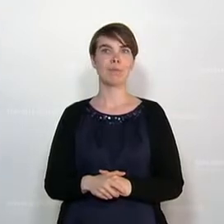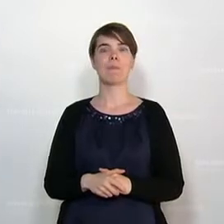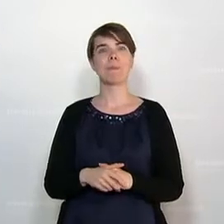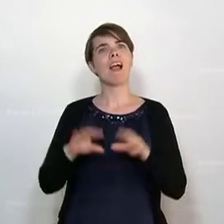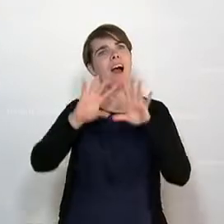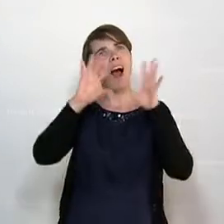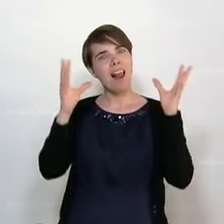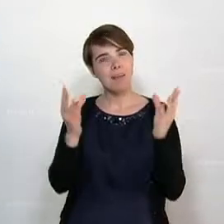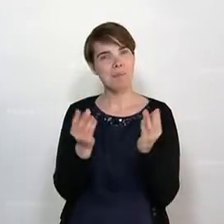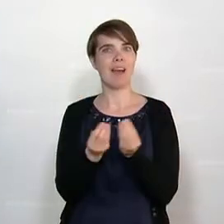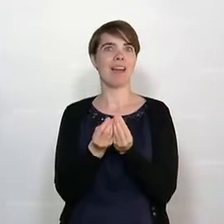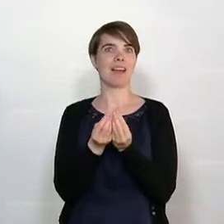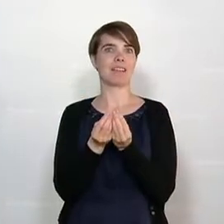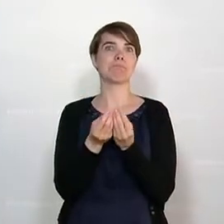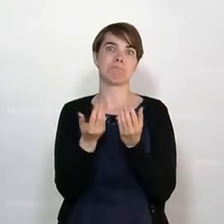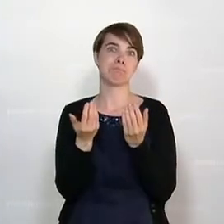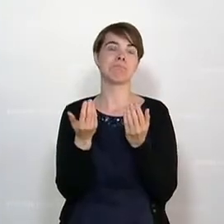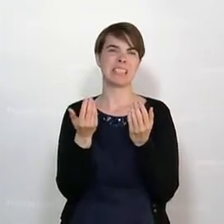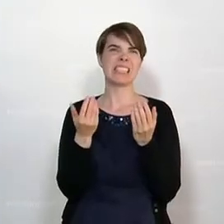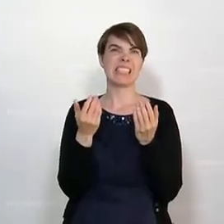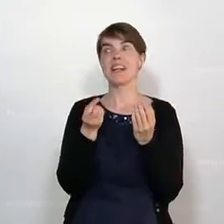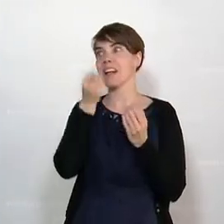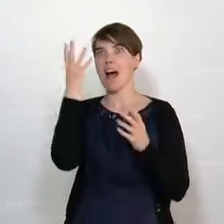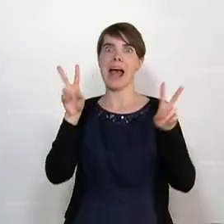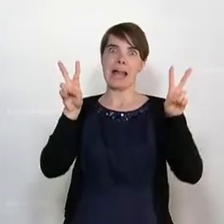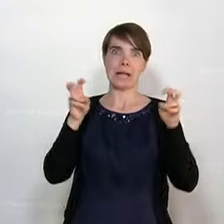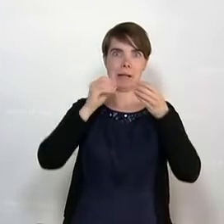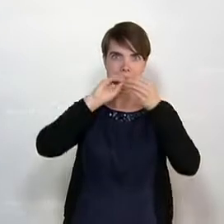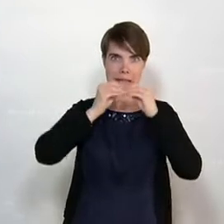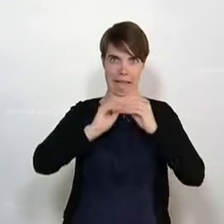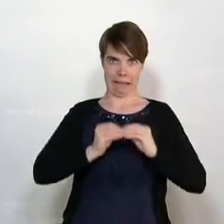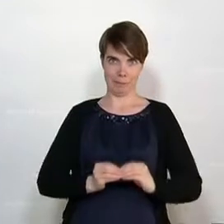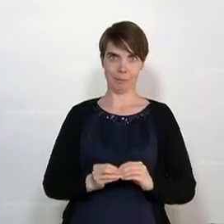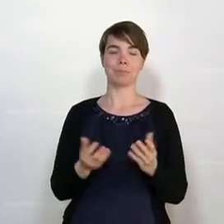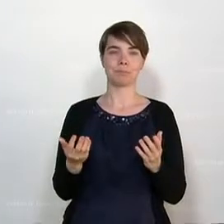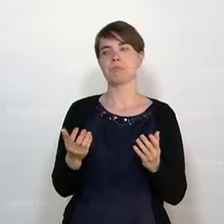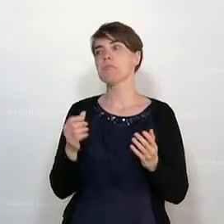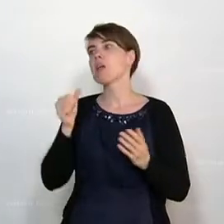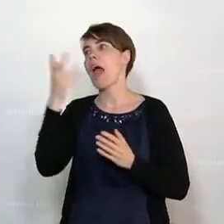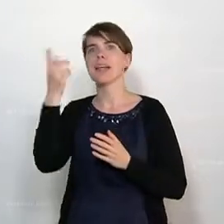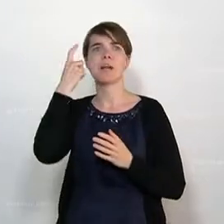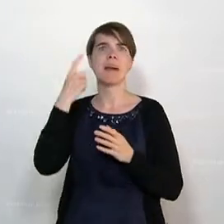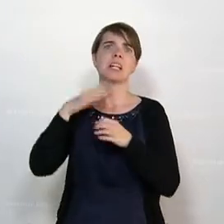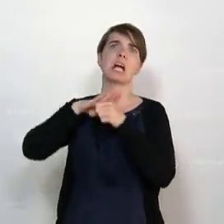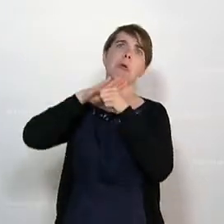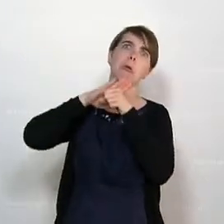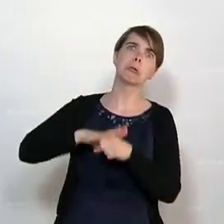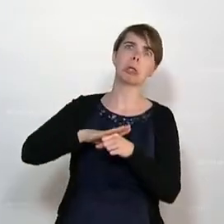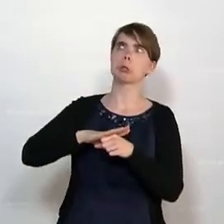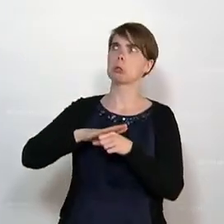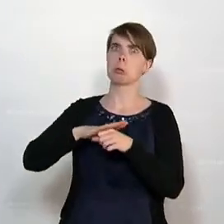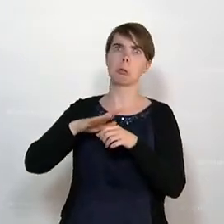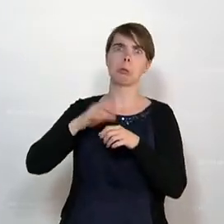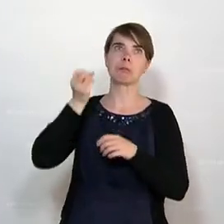In Summe ist das Ganze eine durchaus komplexe Materie, auch wenn es immer ganz gerne verquickt wird mit irgendwelchen Unterdrückungsfantasien des Herrn Klubobmann